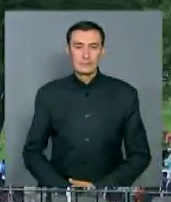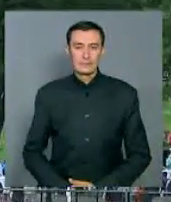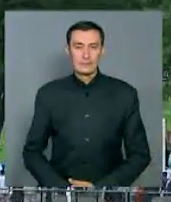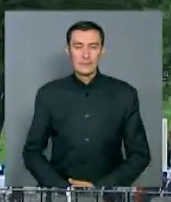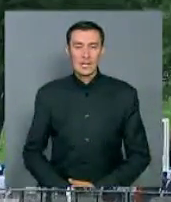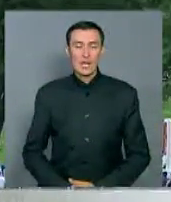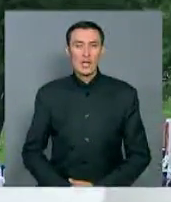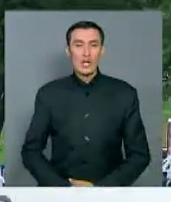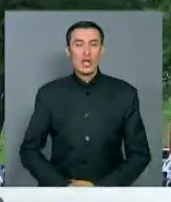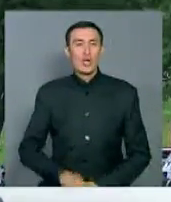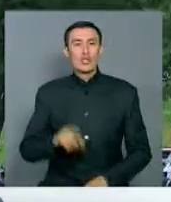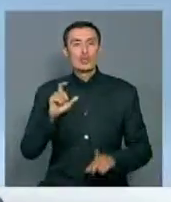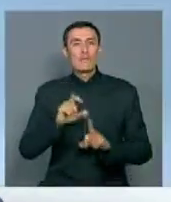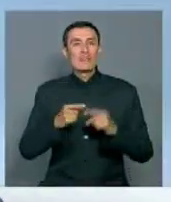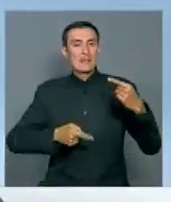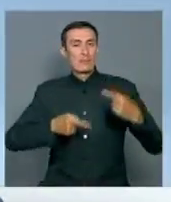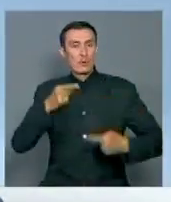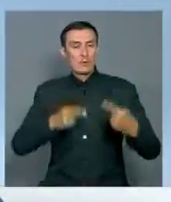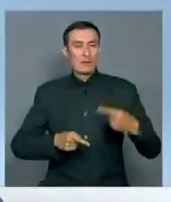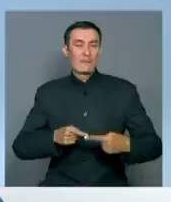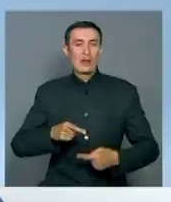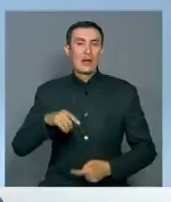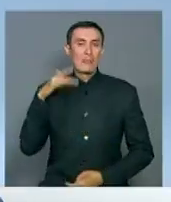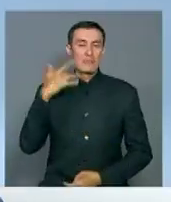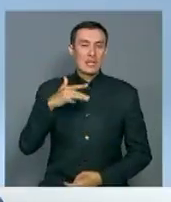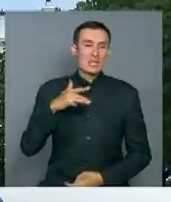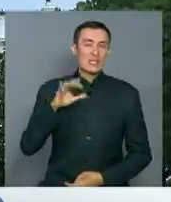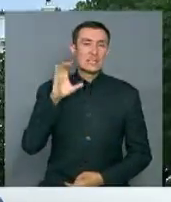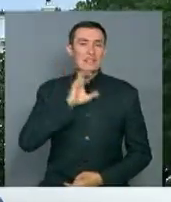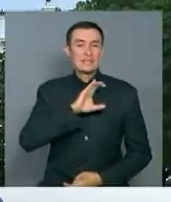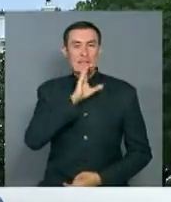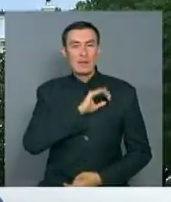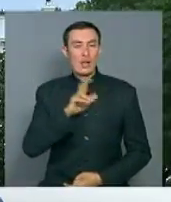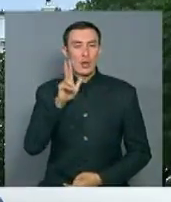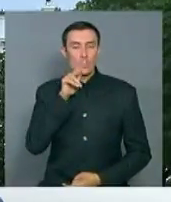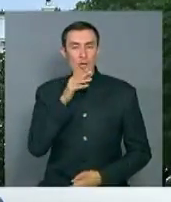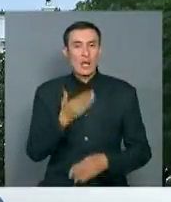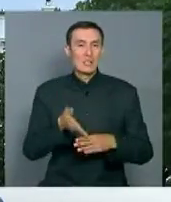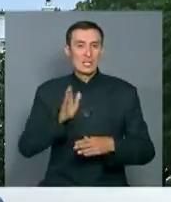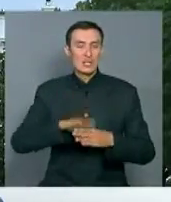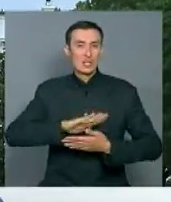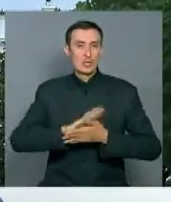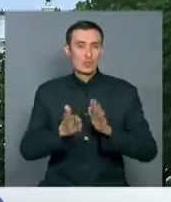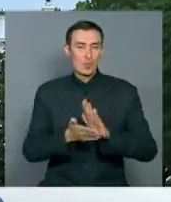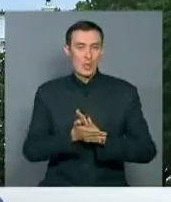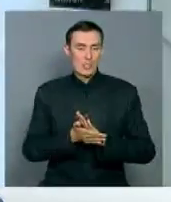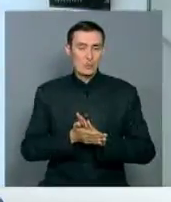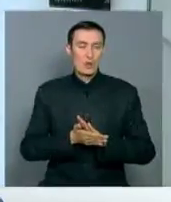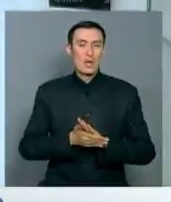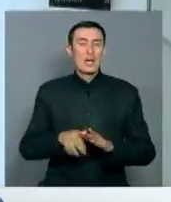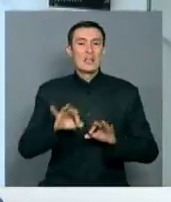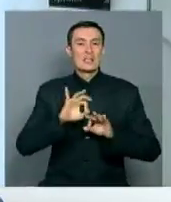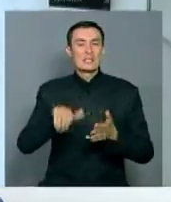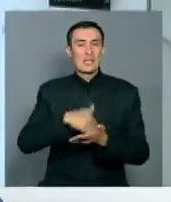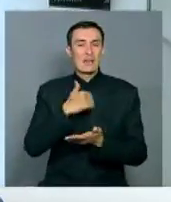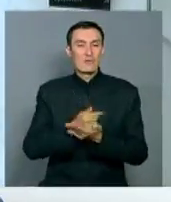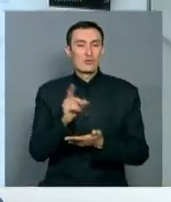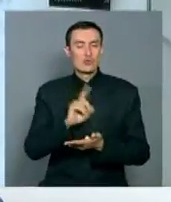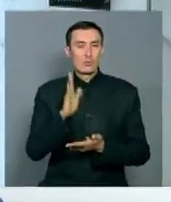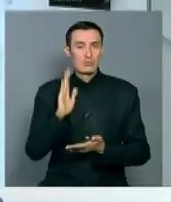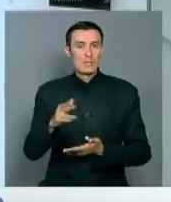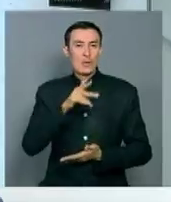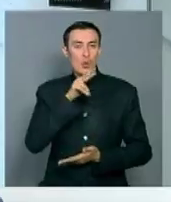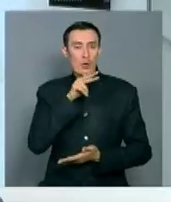Словестная война между Вашингтоном и Пхеньяном осложнила ситуацию на корейском полуострове. Кем Чен Ин заявила о готовности подемонстрировать